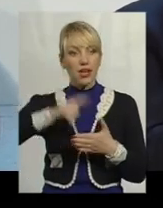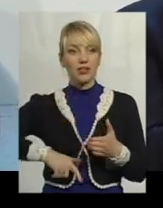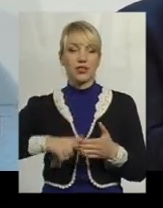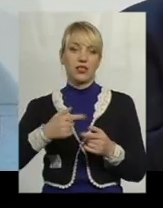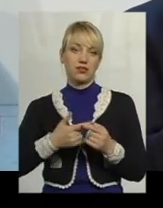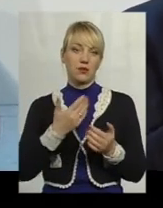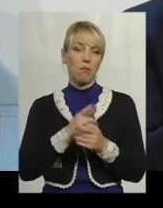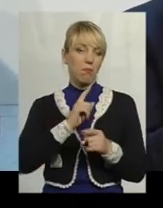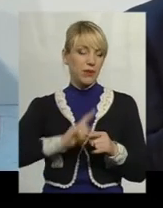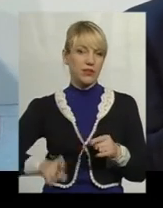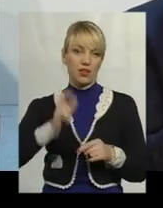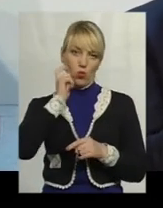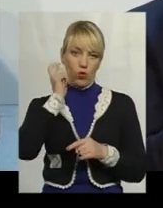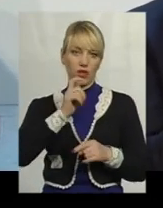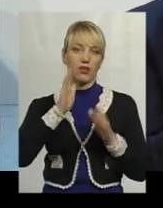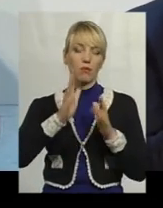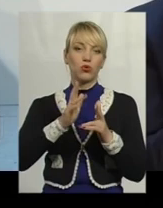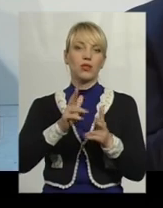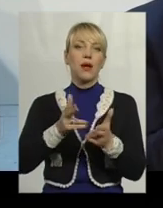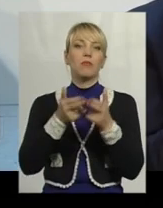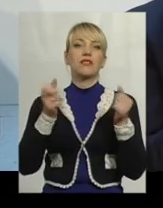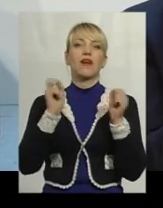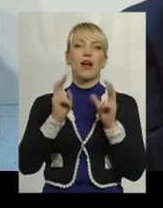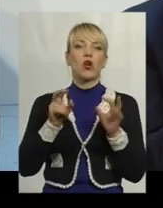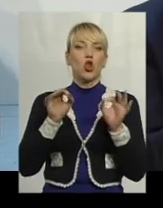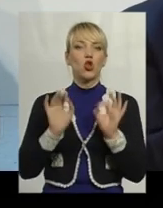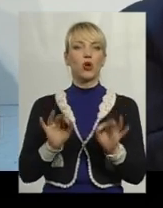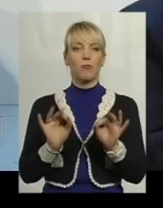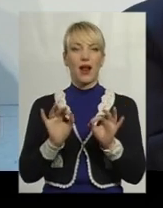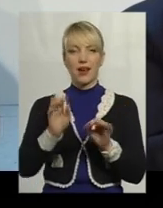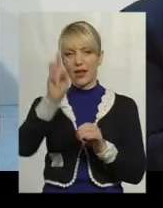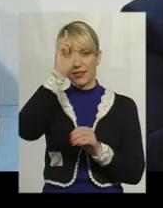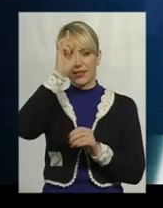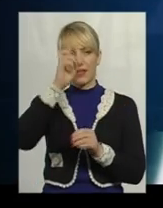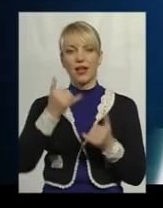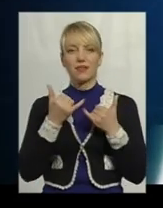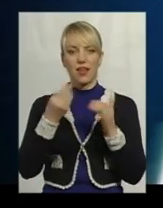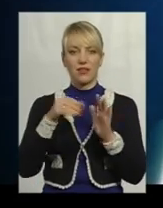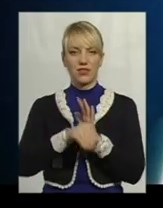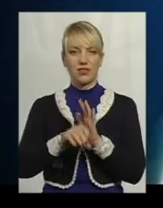быстро, Україна буде признаватись як нормальна края для інвестицій.